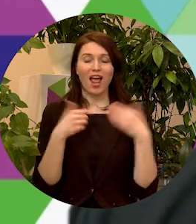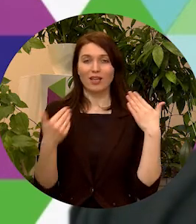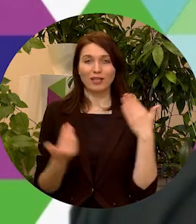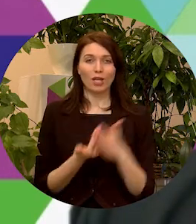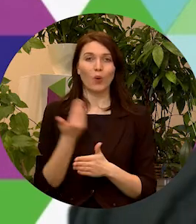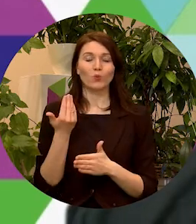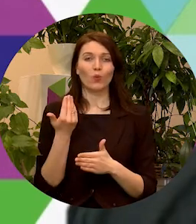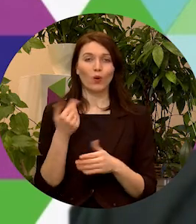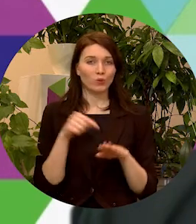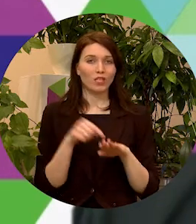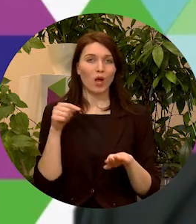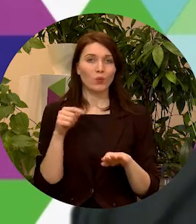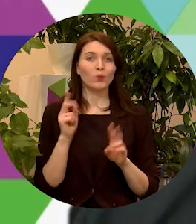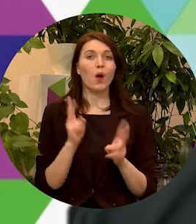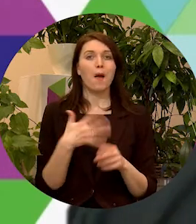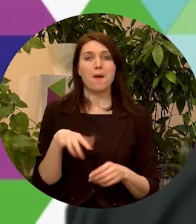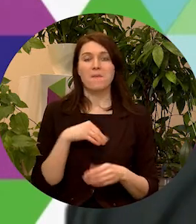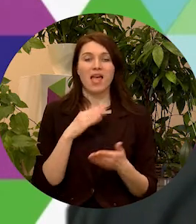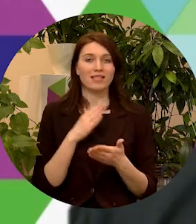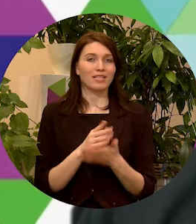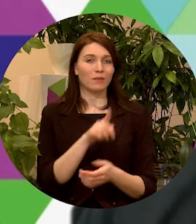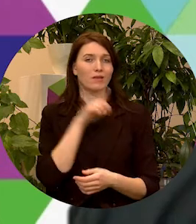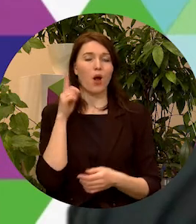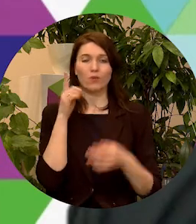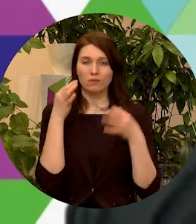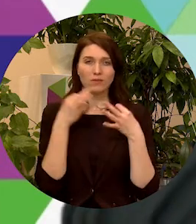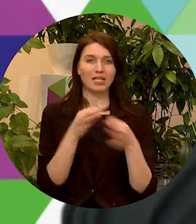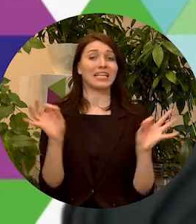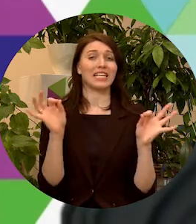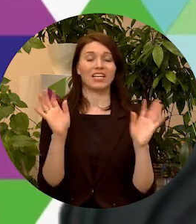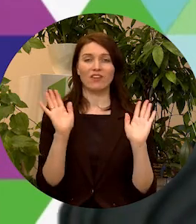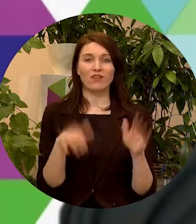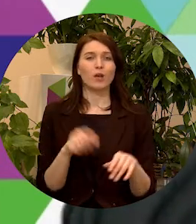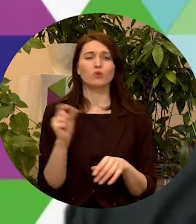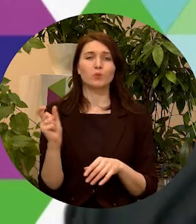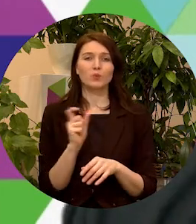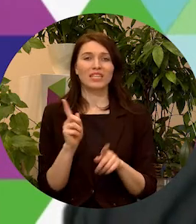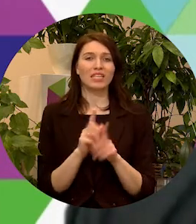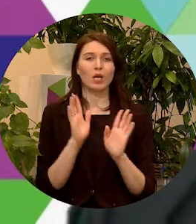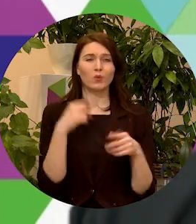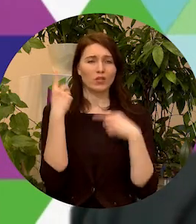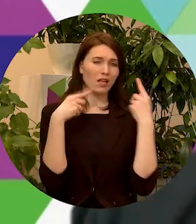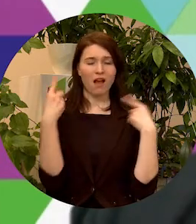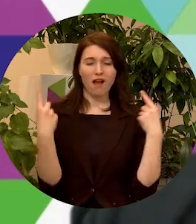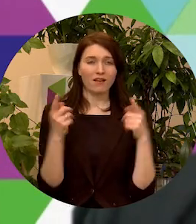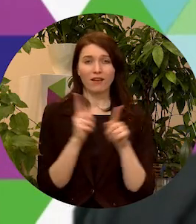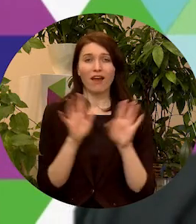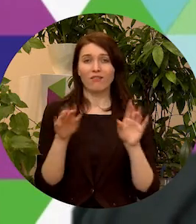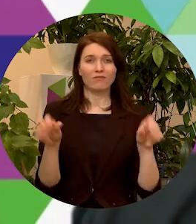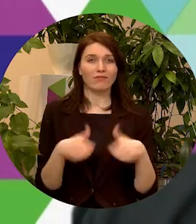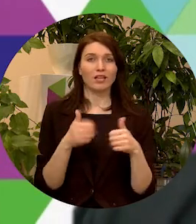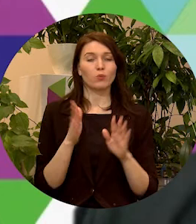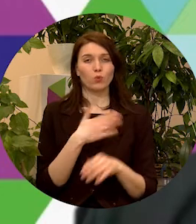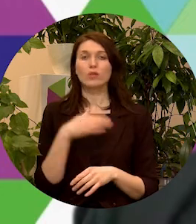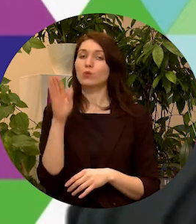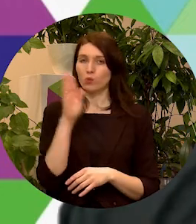šo sajūtu, ka mēs esam jauni brīvi un varam uz mirkli arī būt traki un varam reizē arī būt ļoti